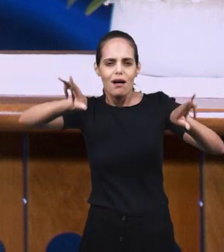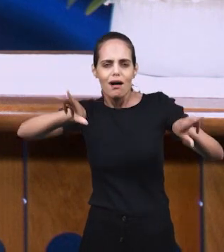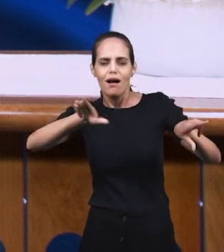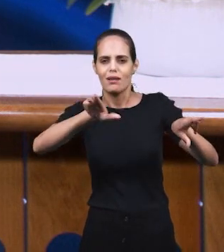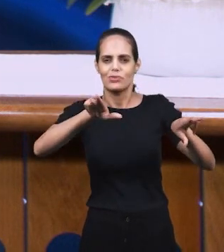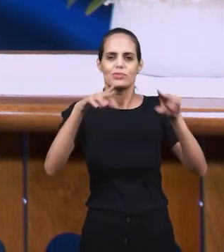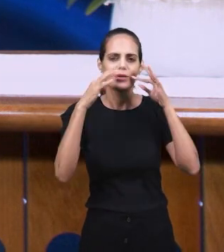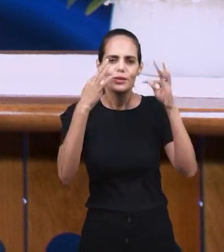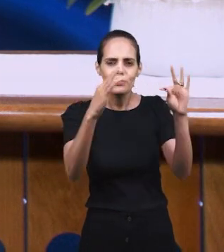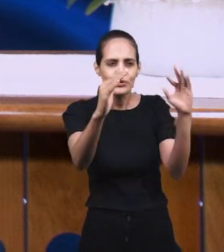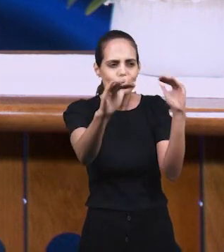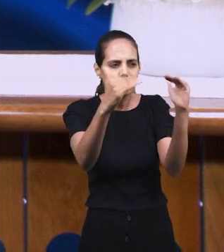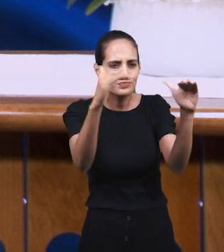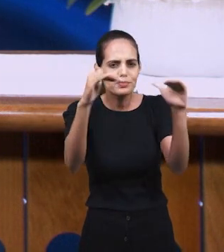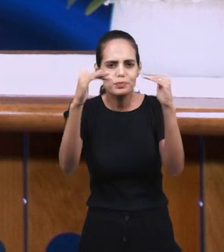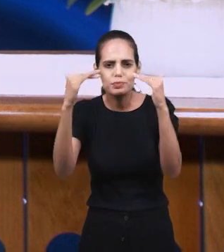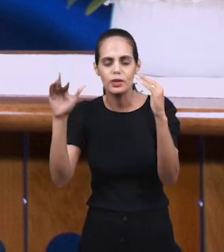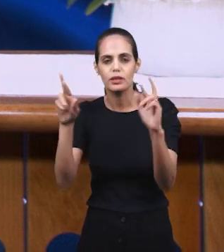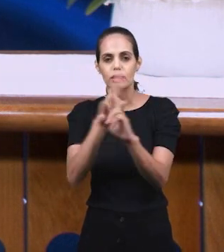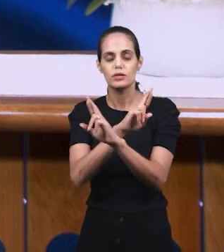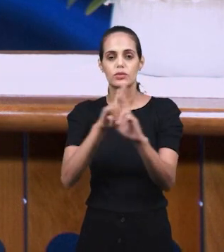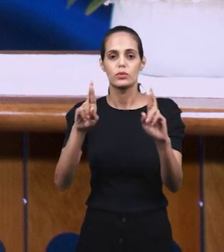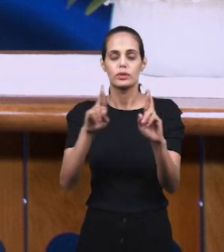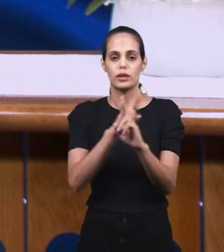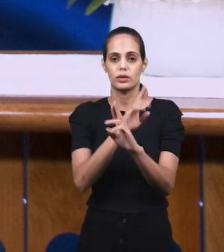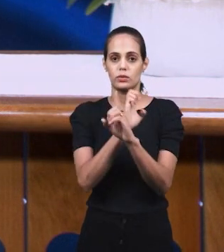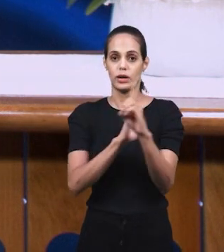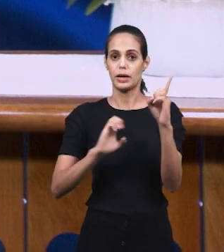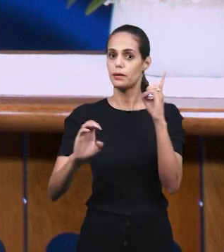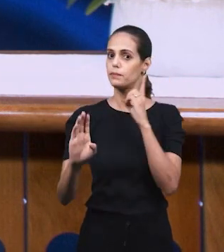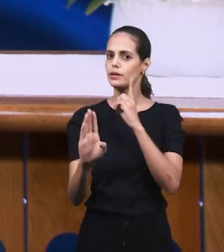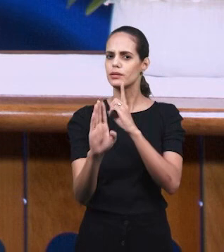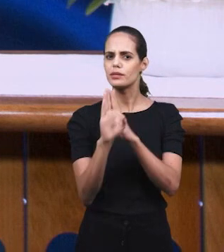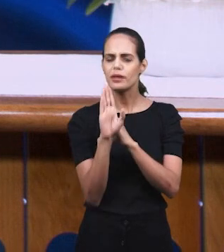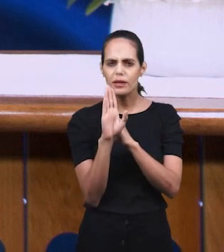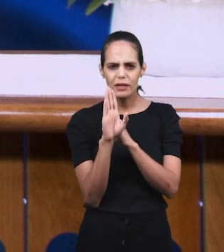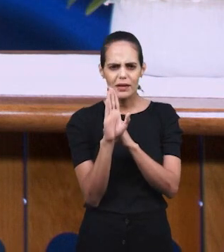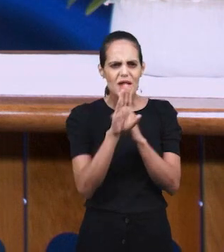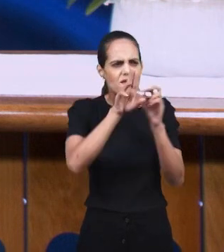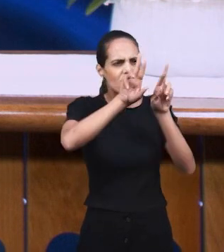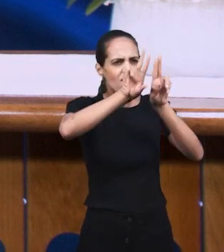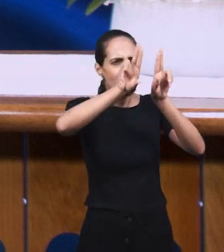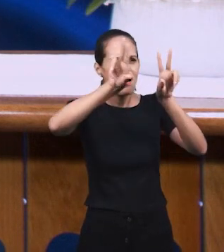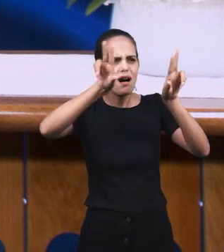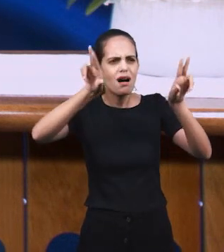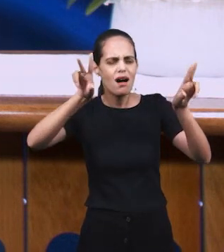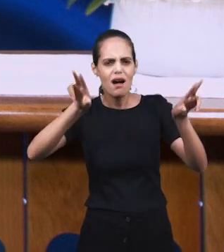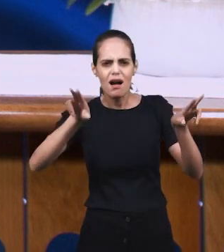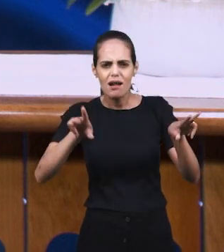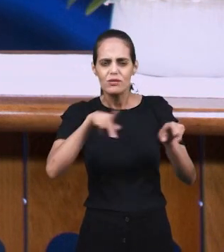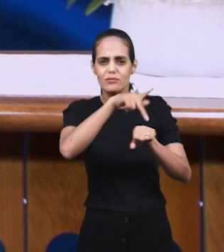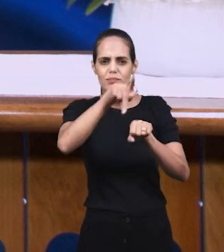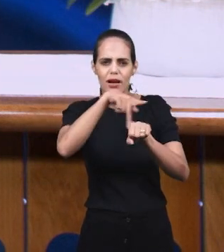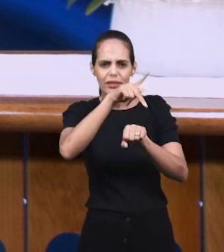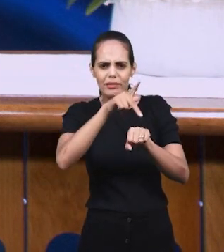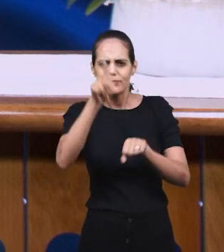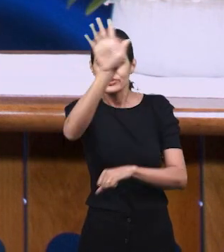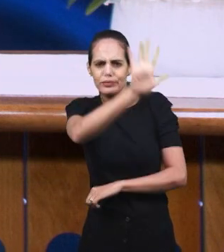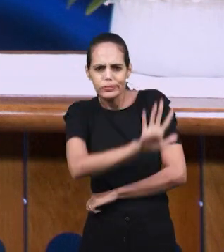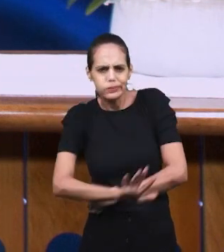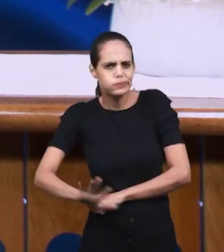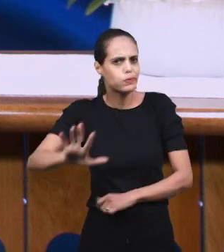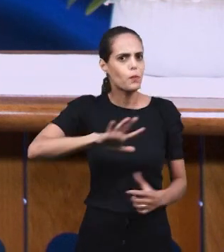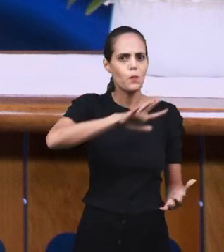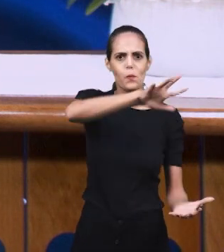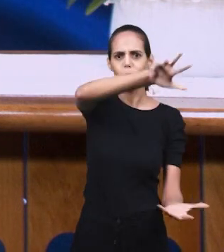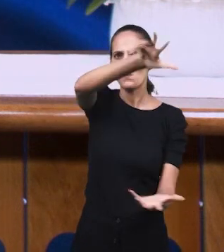Воскресной Библейской школы, и они приходят из различных уголков земли, и мы также представим другие